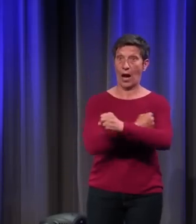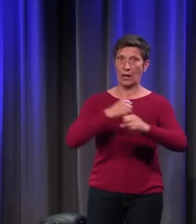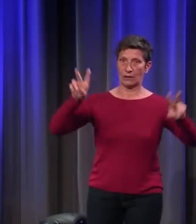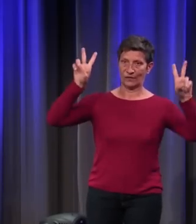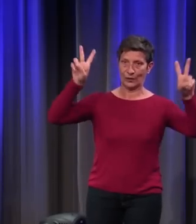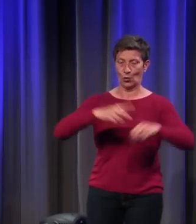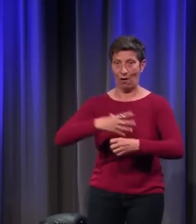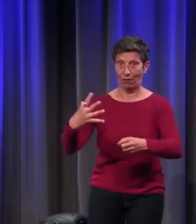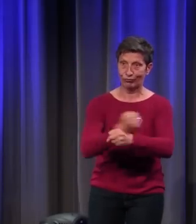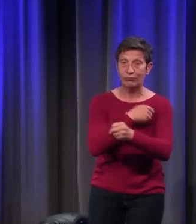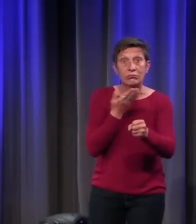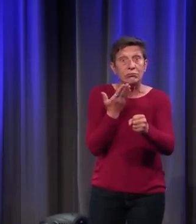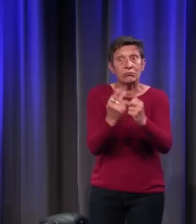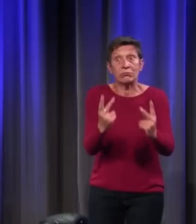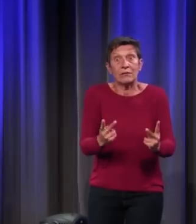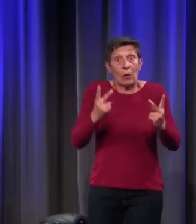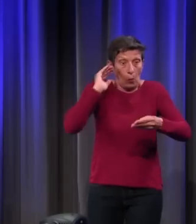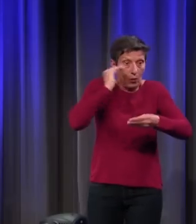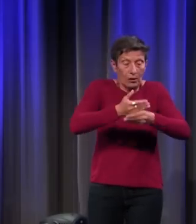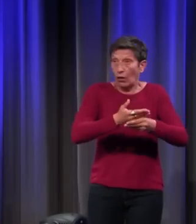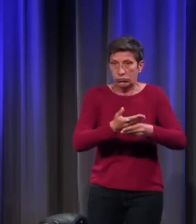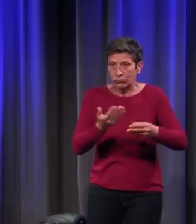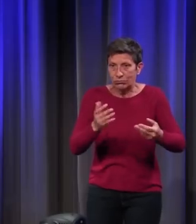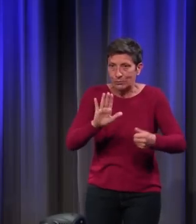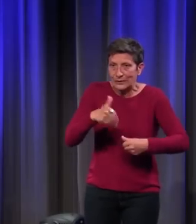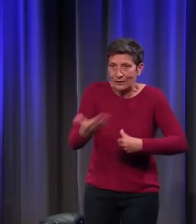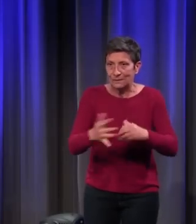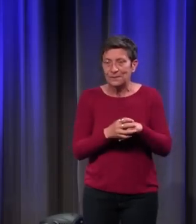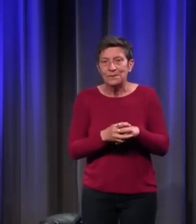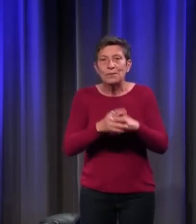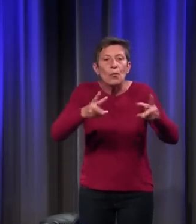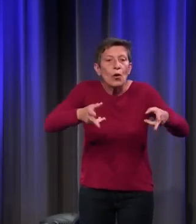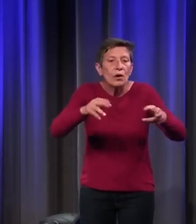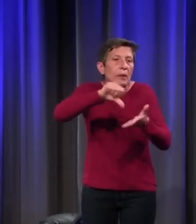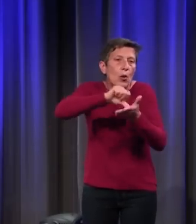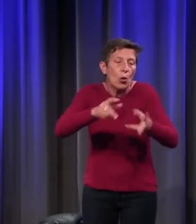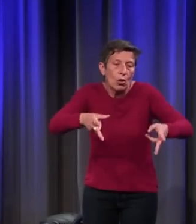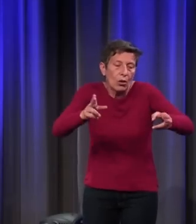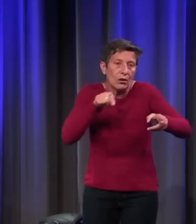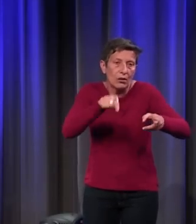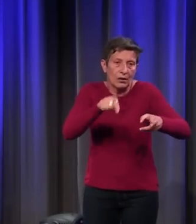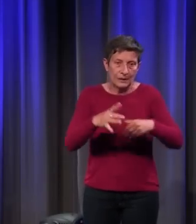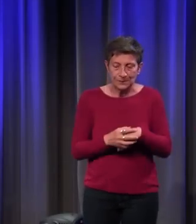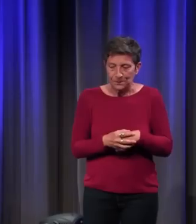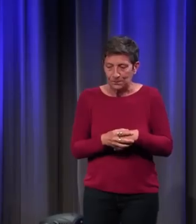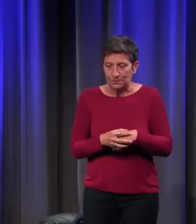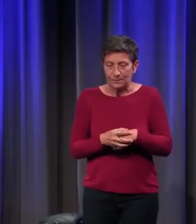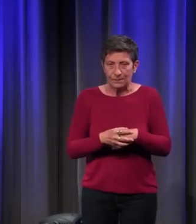Ça, c'est pas une valeur médiévale, en tout cas pas du Moyen-Âge central. À l'époque féodale,